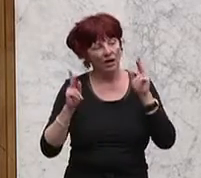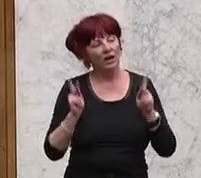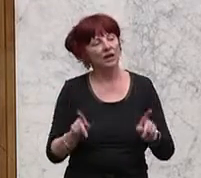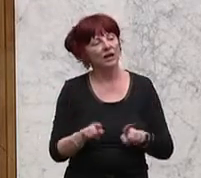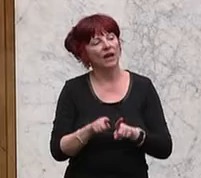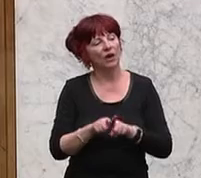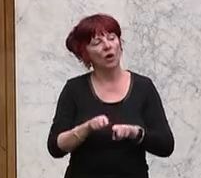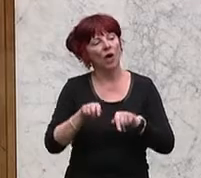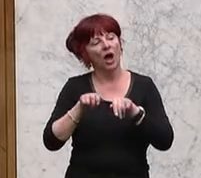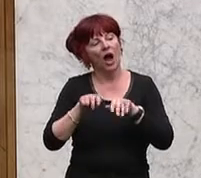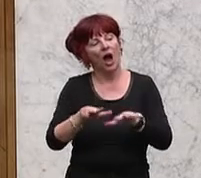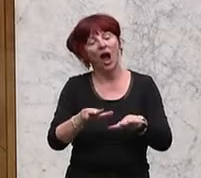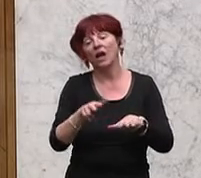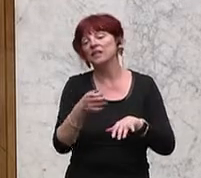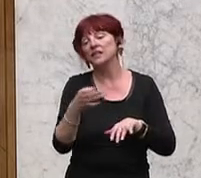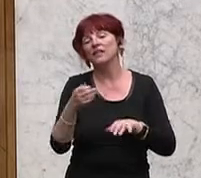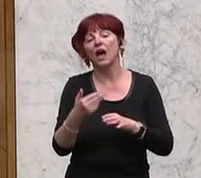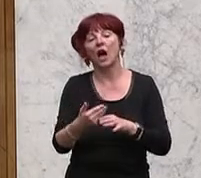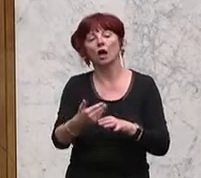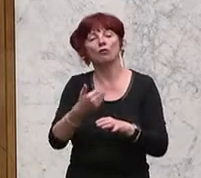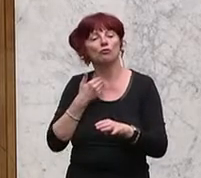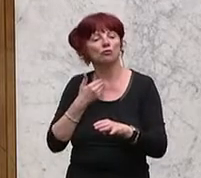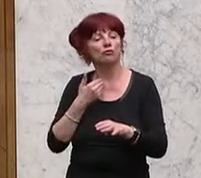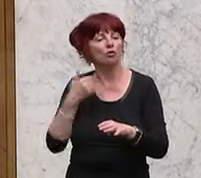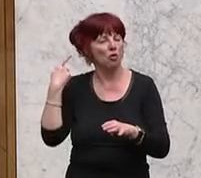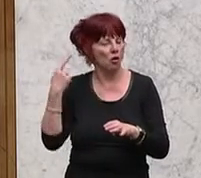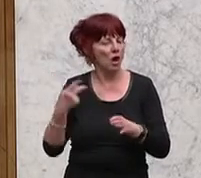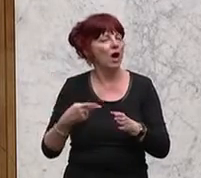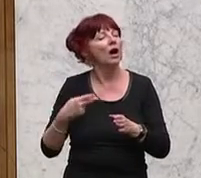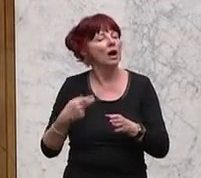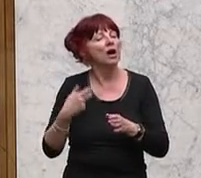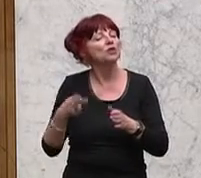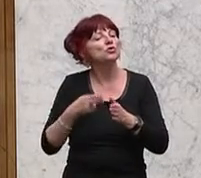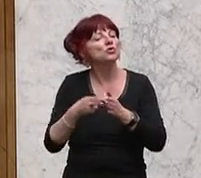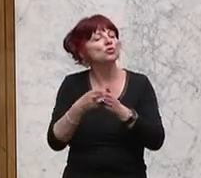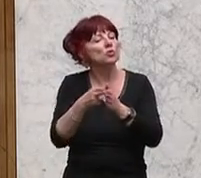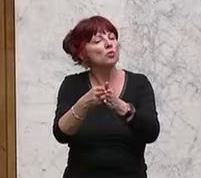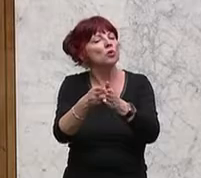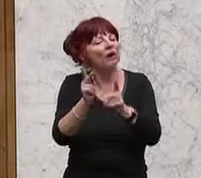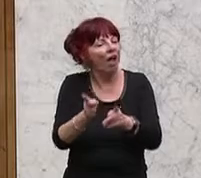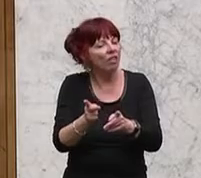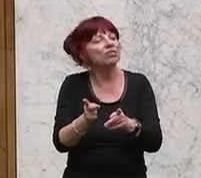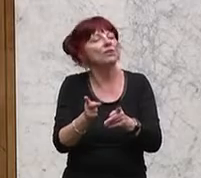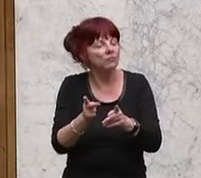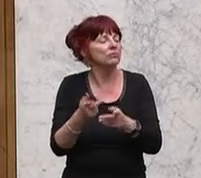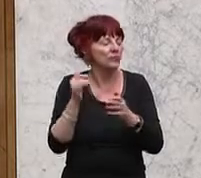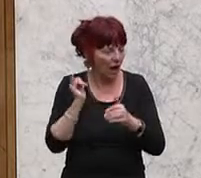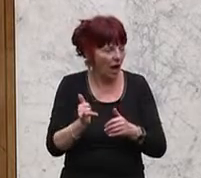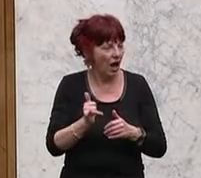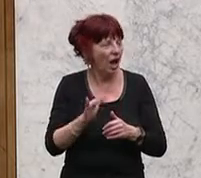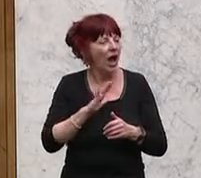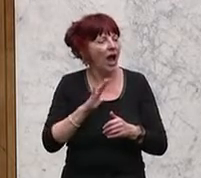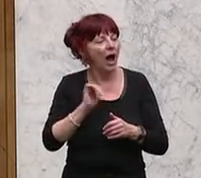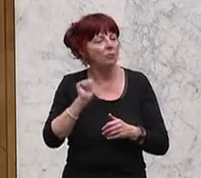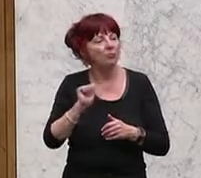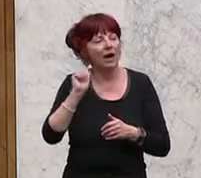Fahrtantritt mit dem digitalen Ticket zugsfahren. Jetzt ist die Frage, wieso geht es bei der ASPINAG nicht? Einfache Antwort. Ja, die